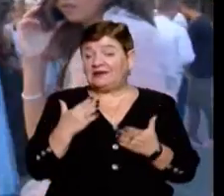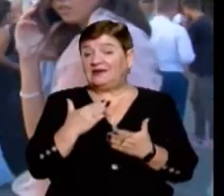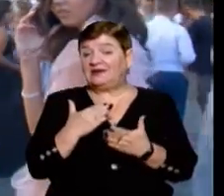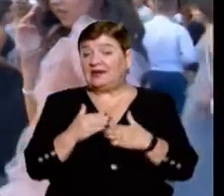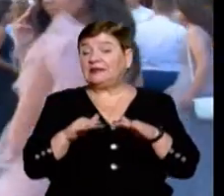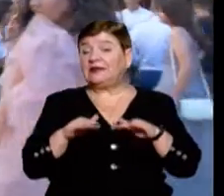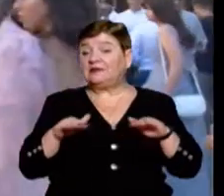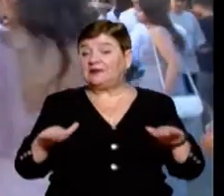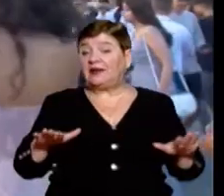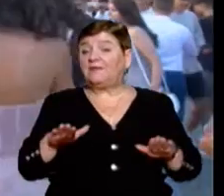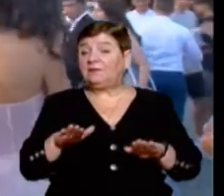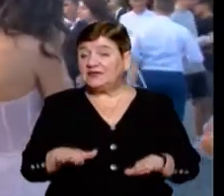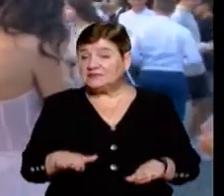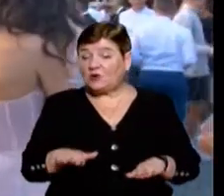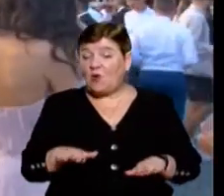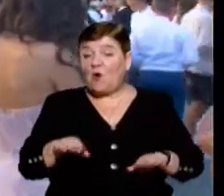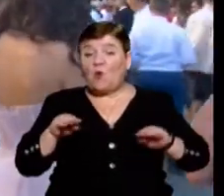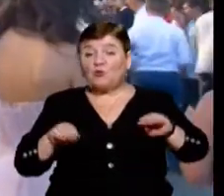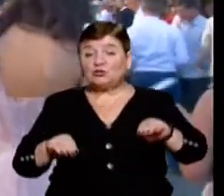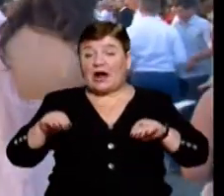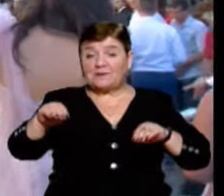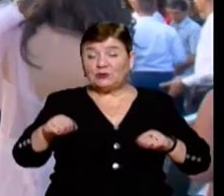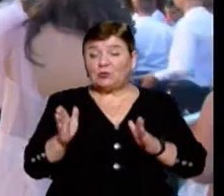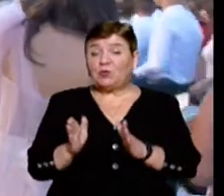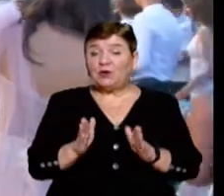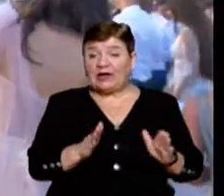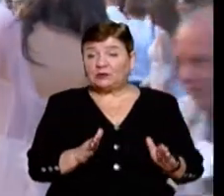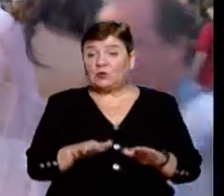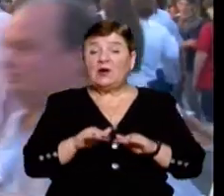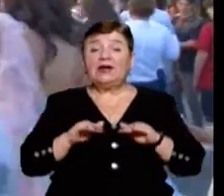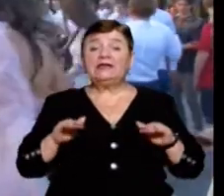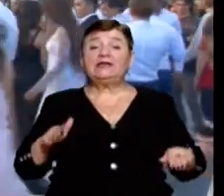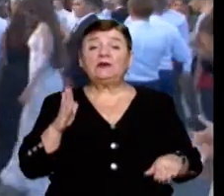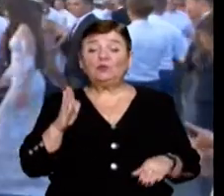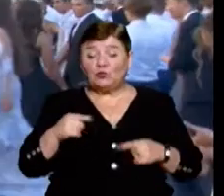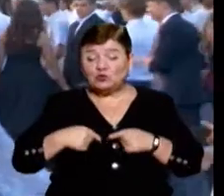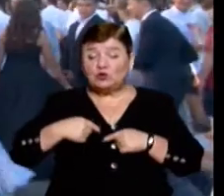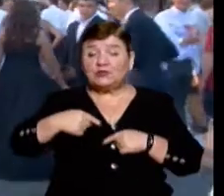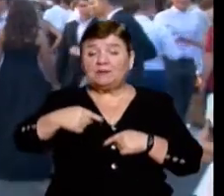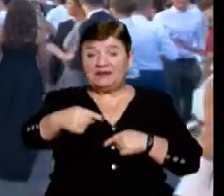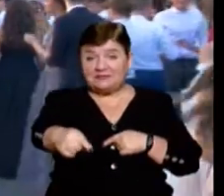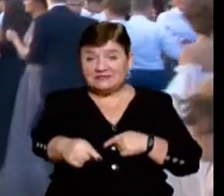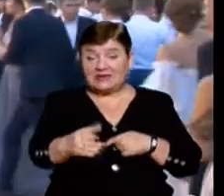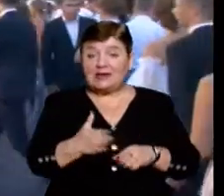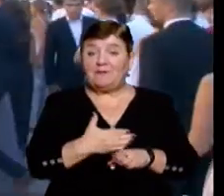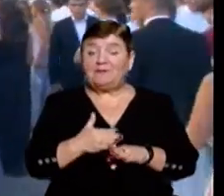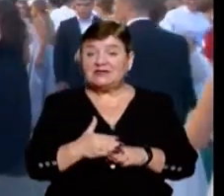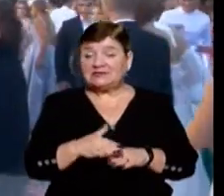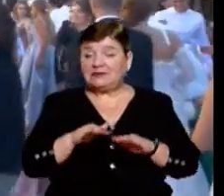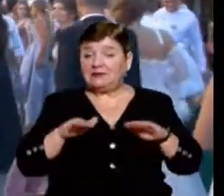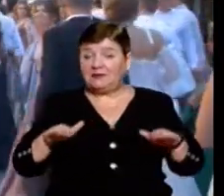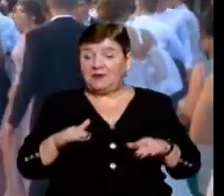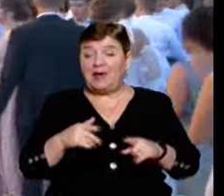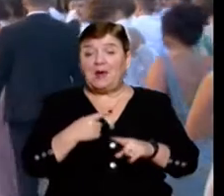для дітей місце. У шахматному порядку будуть діти строїтися з дотриманням дистанції між учнями у півтора